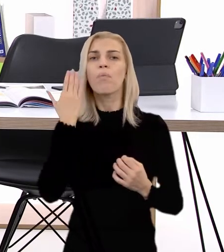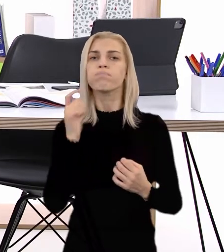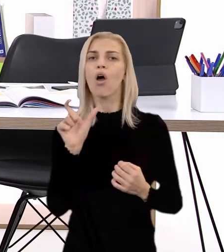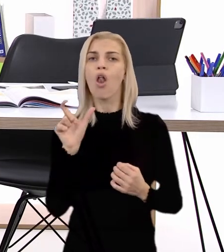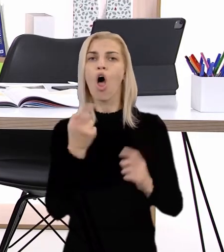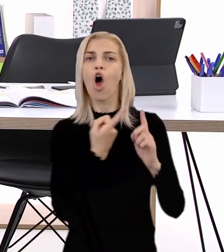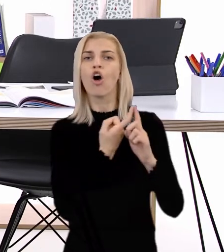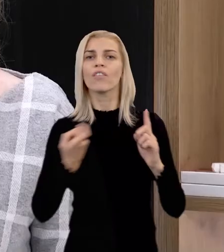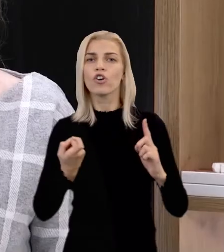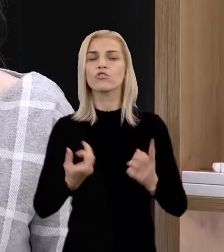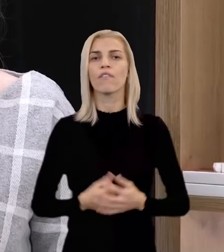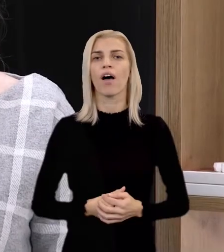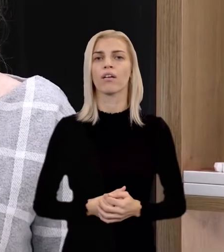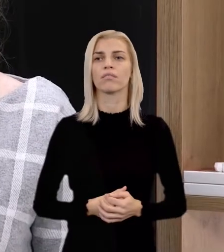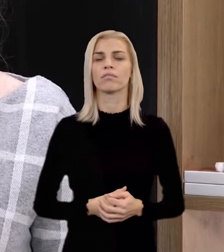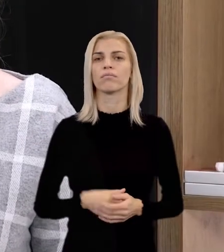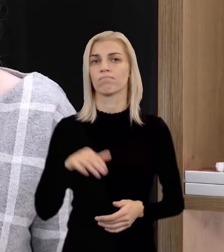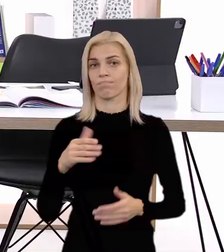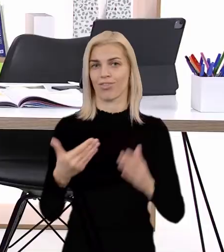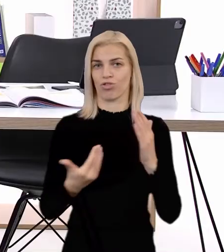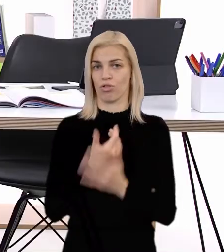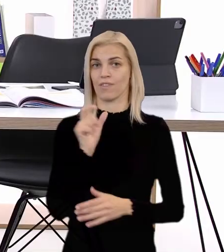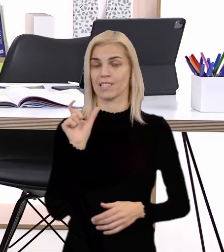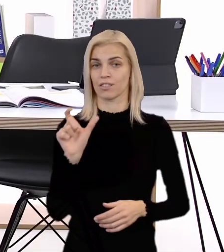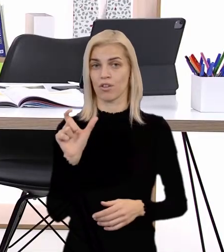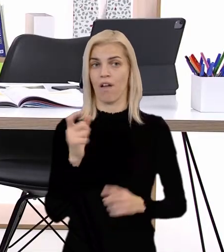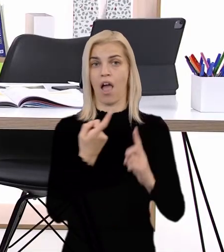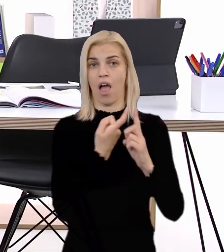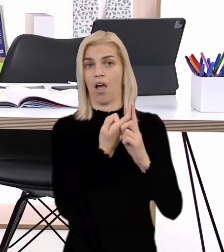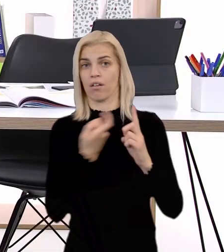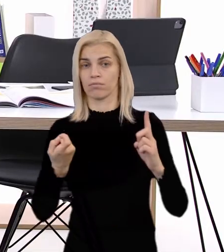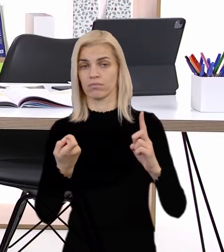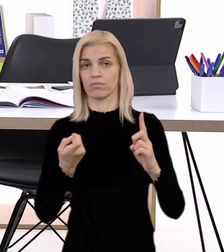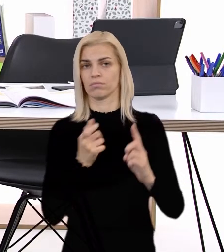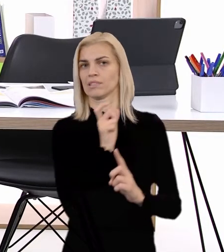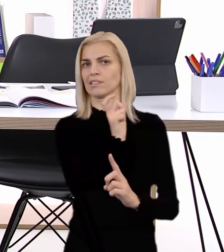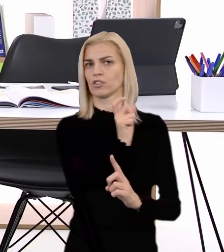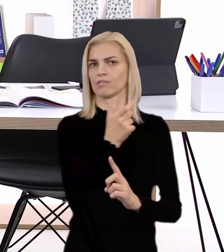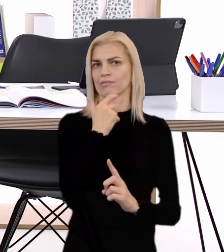Odvodzovali sme nejaké nové slova od nejakých slov.